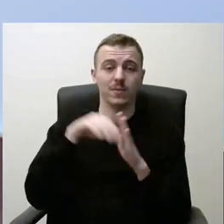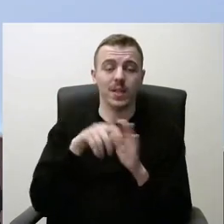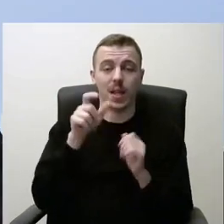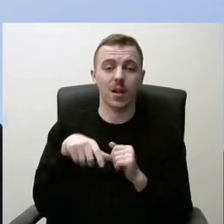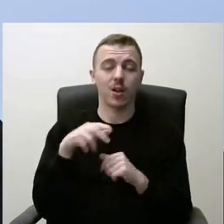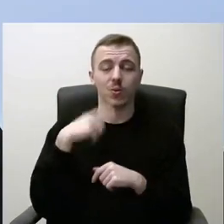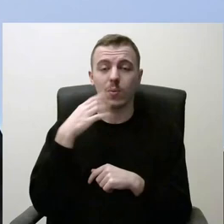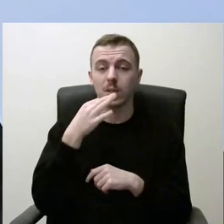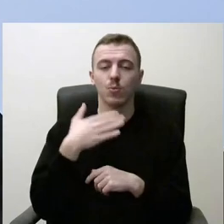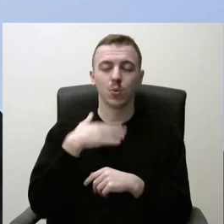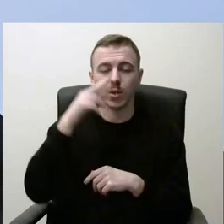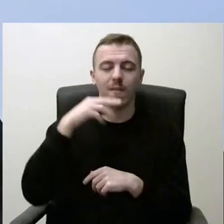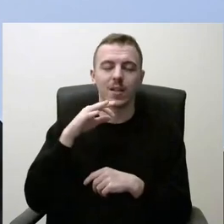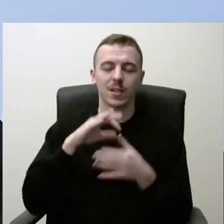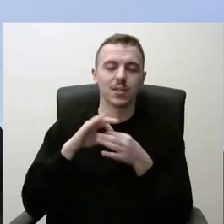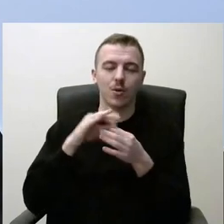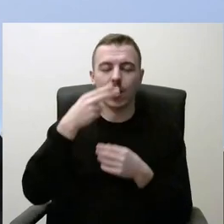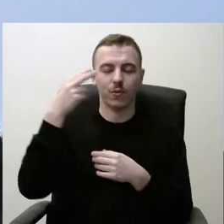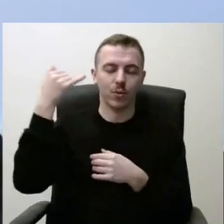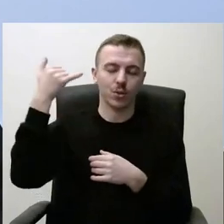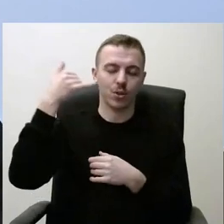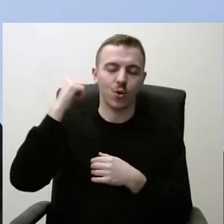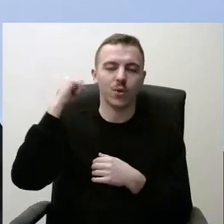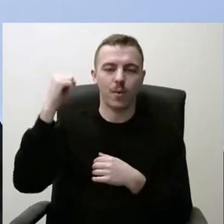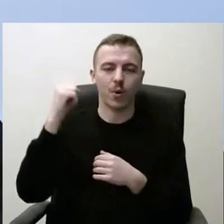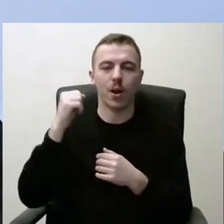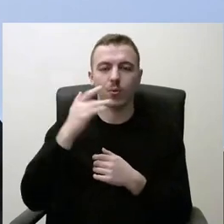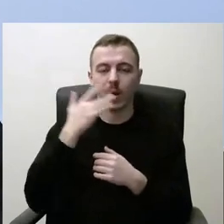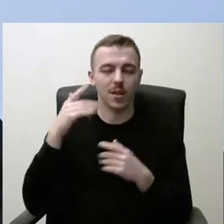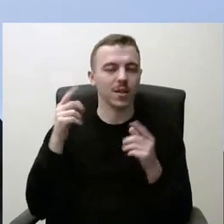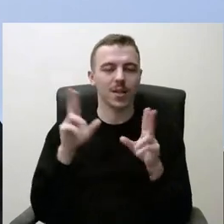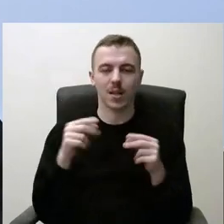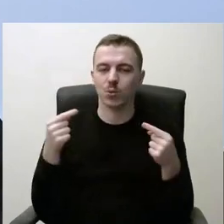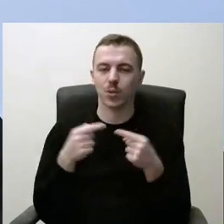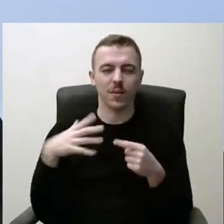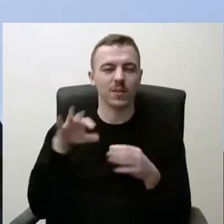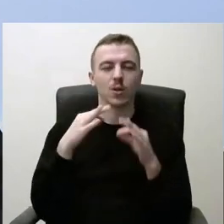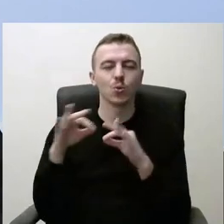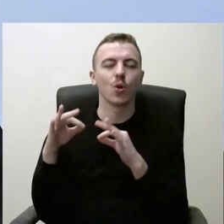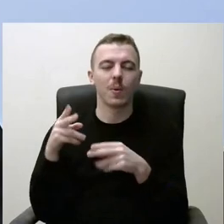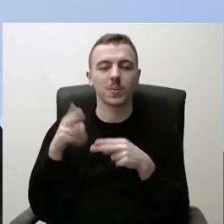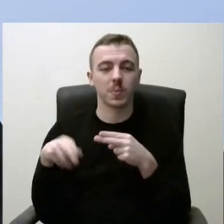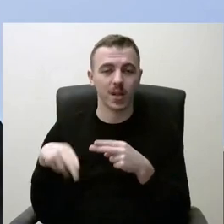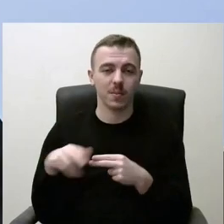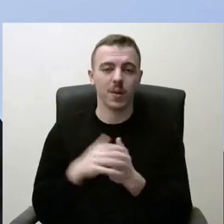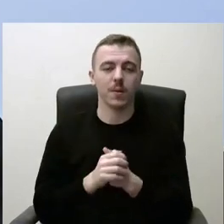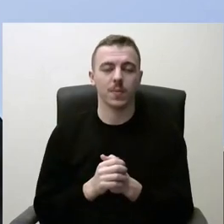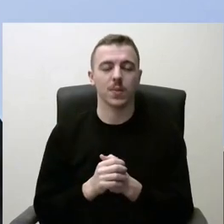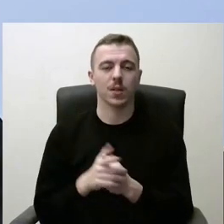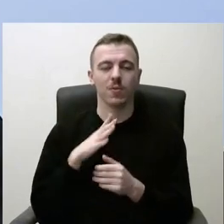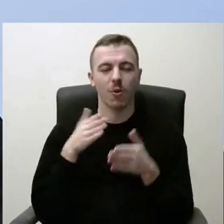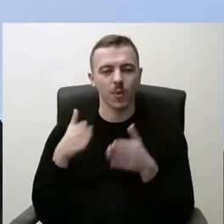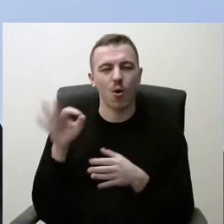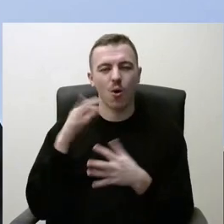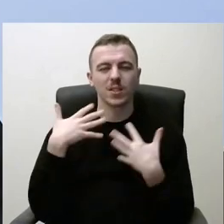tevinės sąjungos Lietuvos krikščionių demokratų frakcija pritarė visiems siūlomiams sprendimams, kurie yra nukreipti būtent